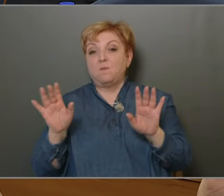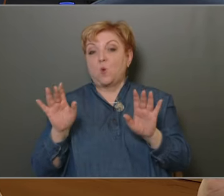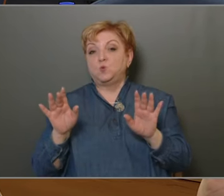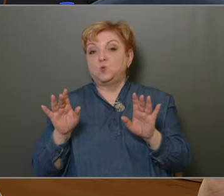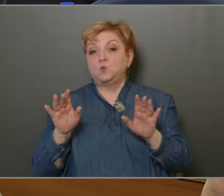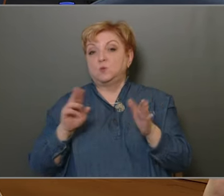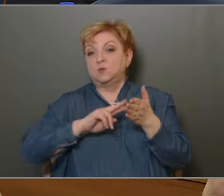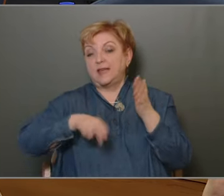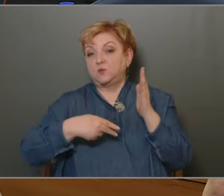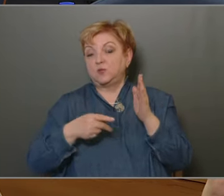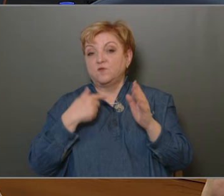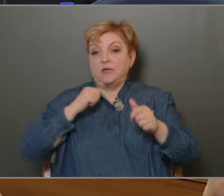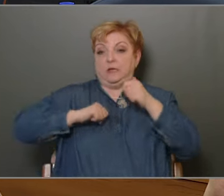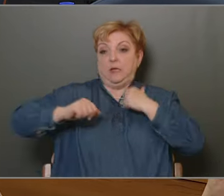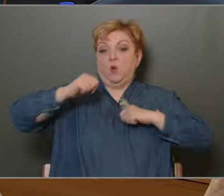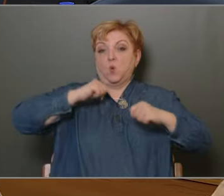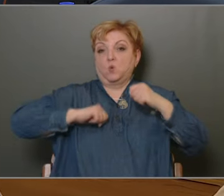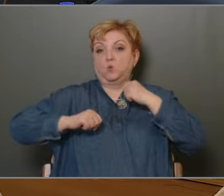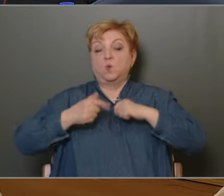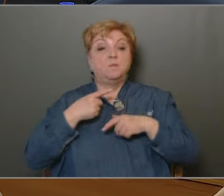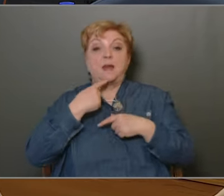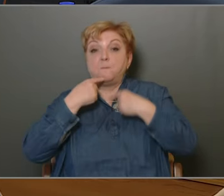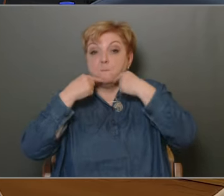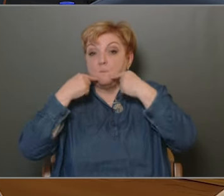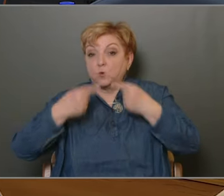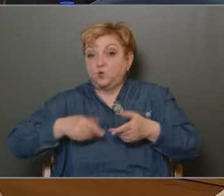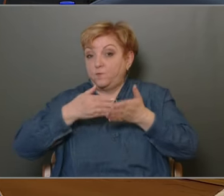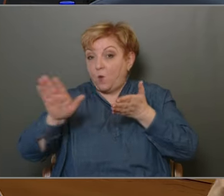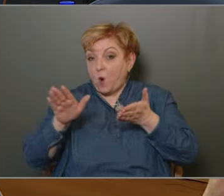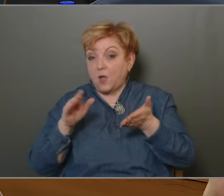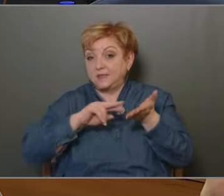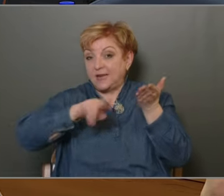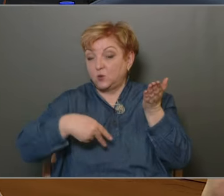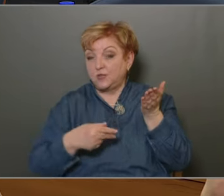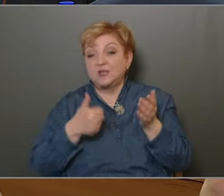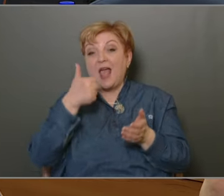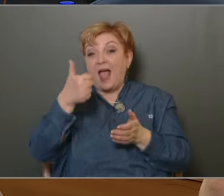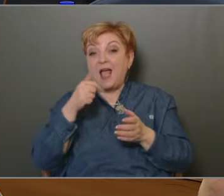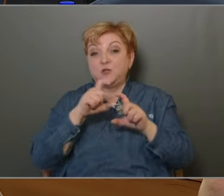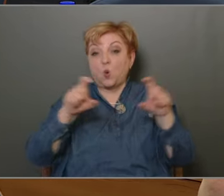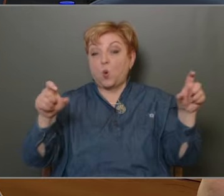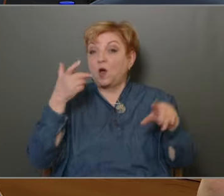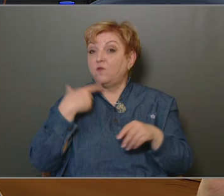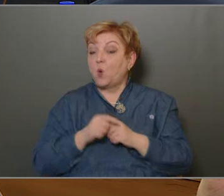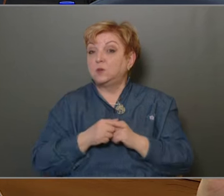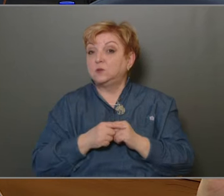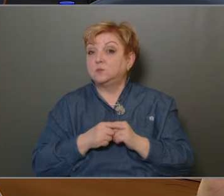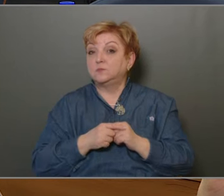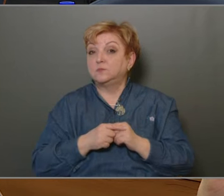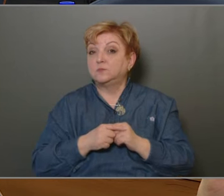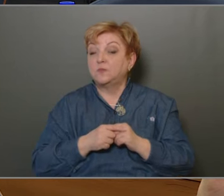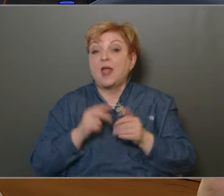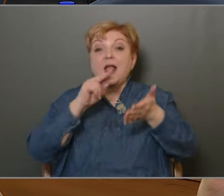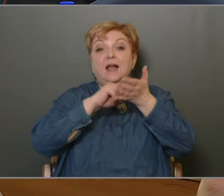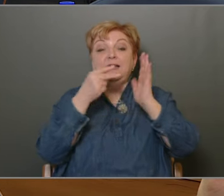szerződést, vagy kínlódunk. Miért nem mondtuk föl a szerződést? Ennek egyetlen oka volt, hogy